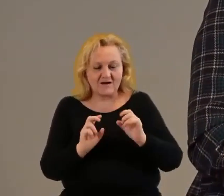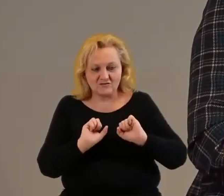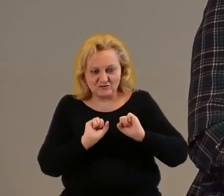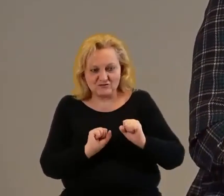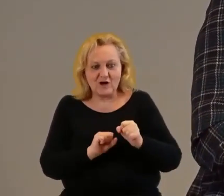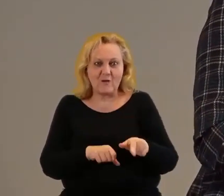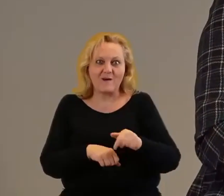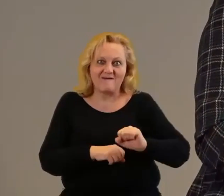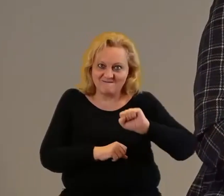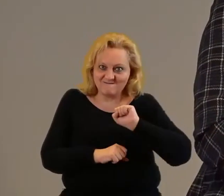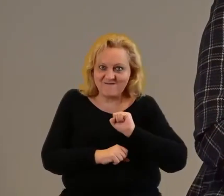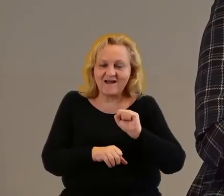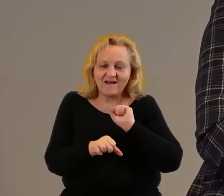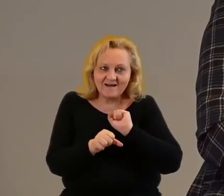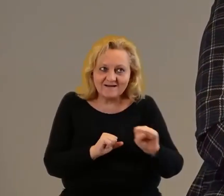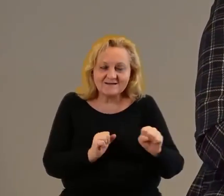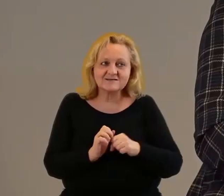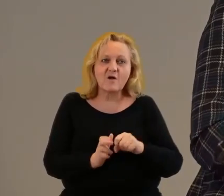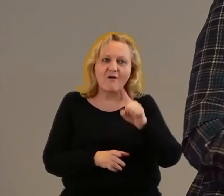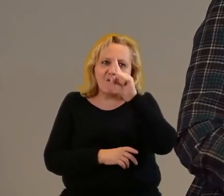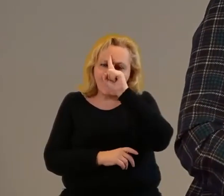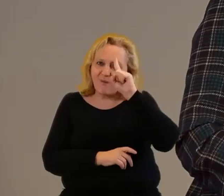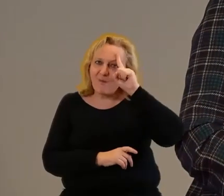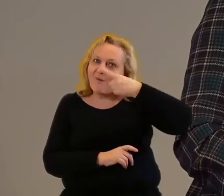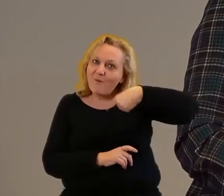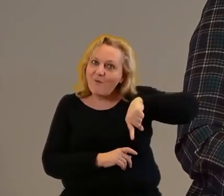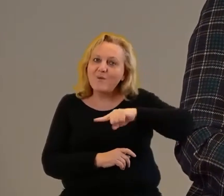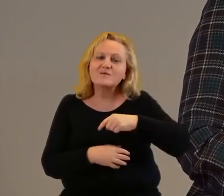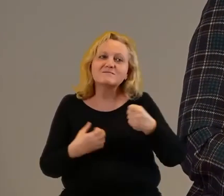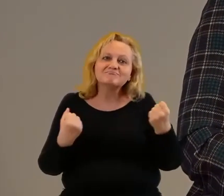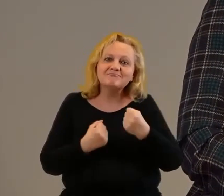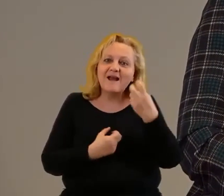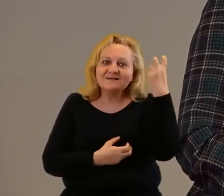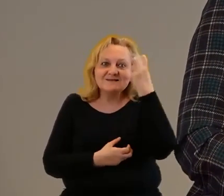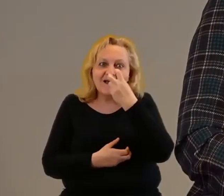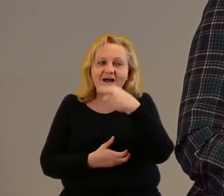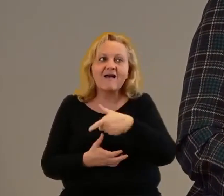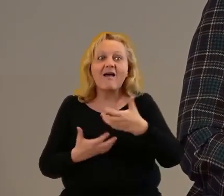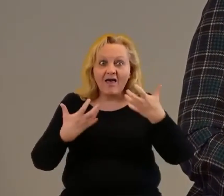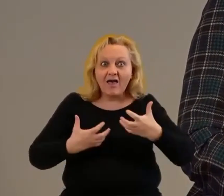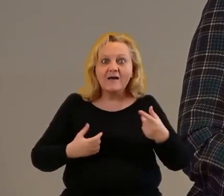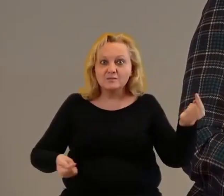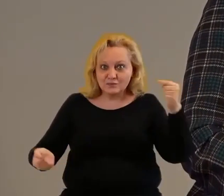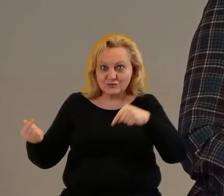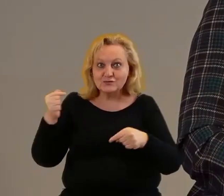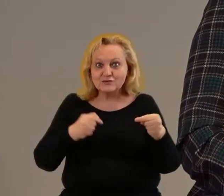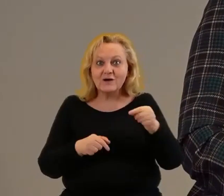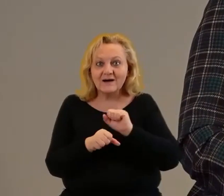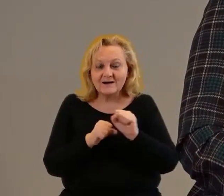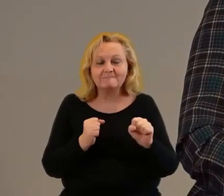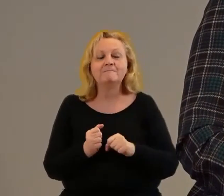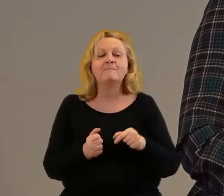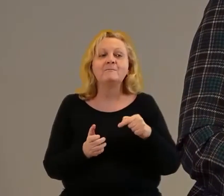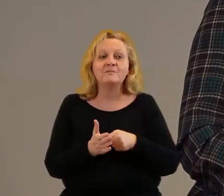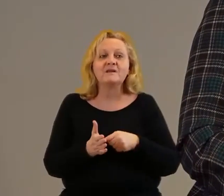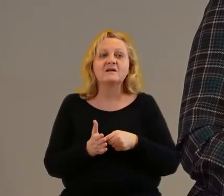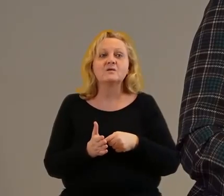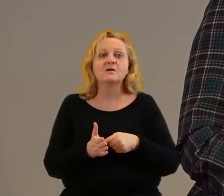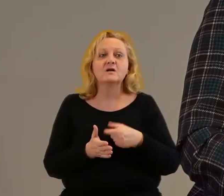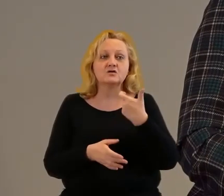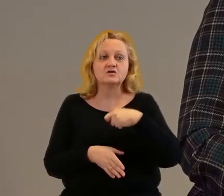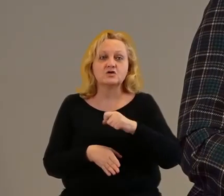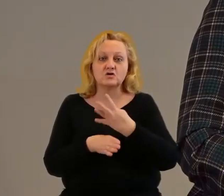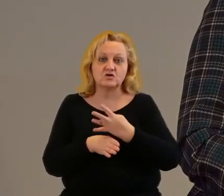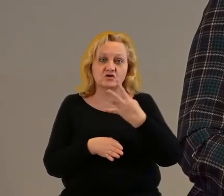fajne. Ludzie tym się bardzo interesowali i chętnie przychodzili. Więc cykl 144